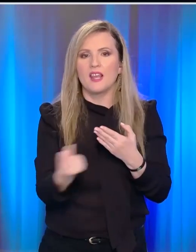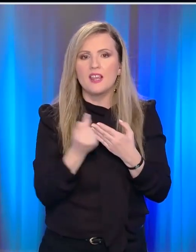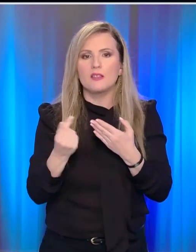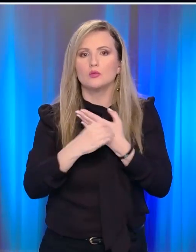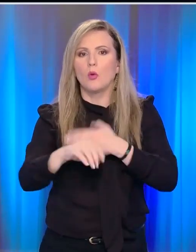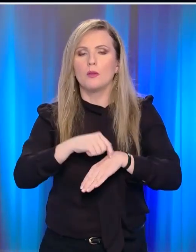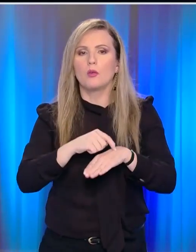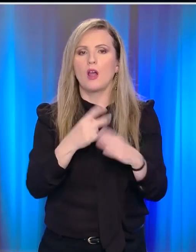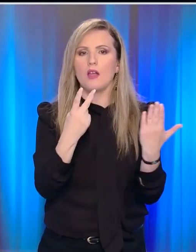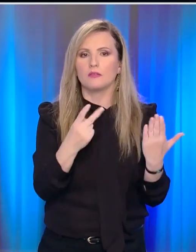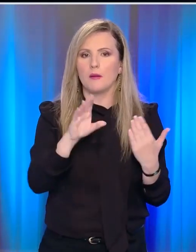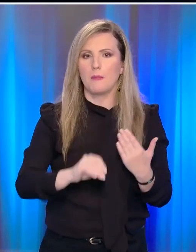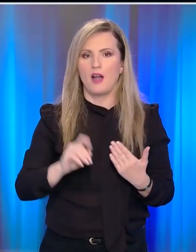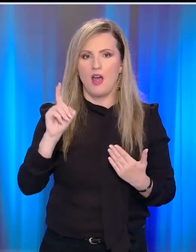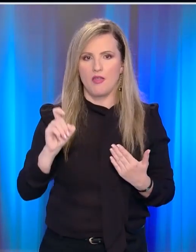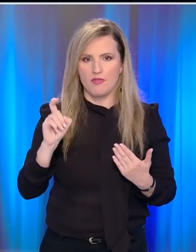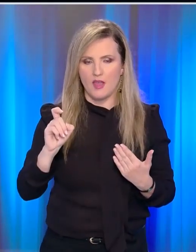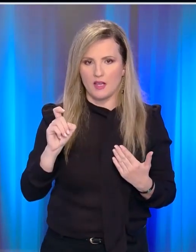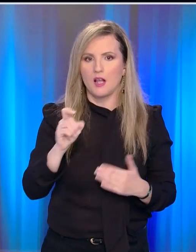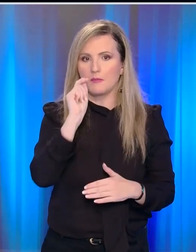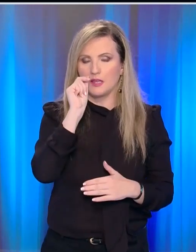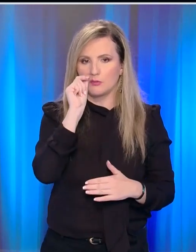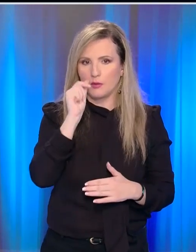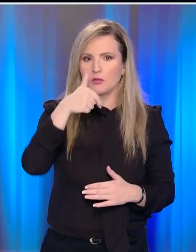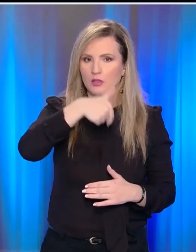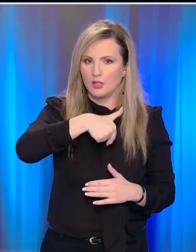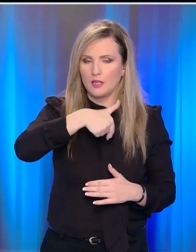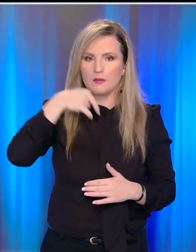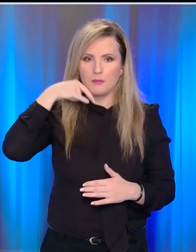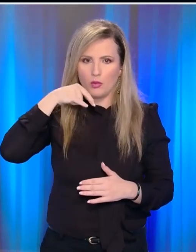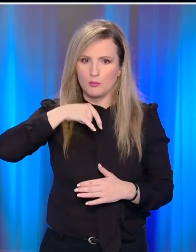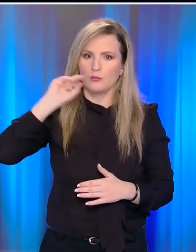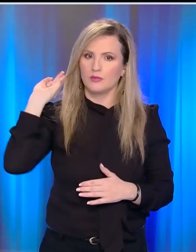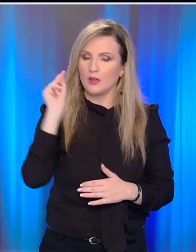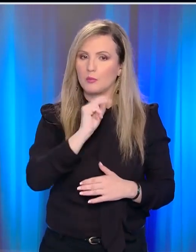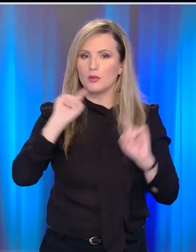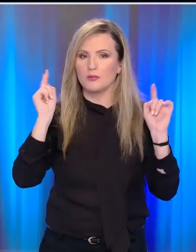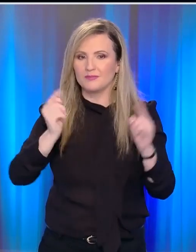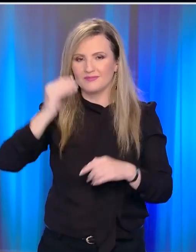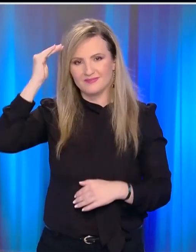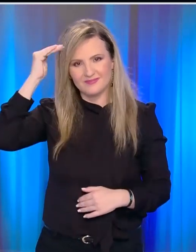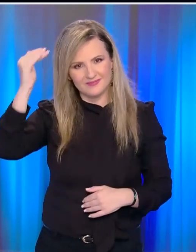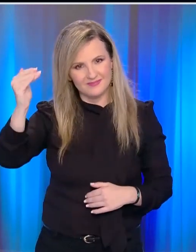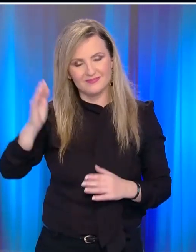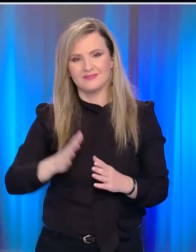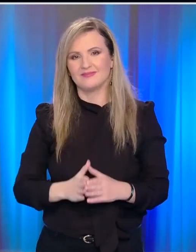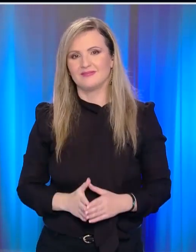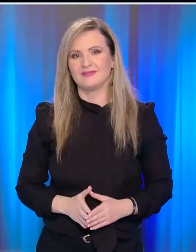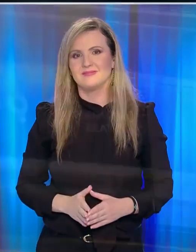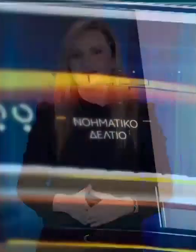επικαιρότητα αναλυτικά στο κεντρικό δελτίο ειδήσων του Open στις 7 παρα 10 με το Γιάννη Παπαδόπουλο. Καλό απόγευμα σε όλους.